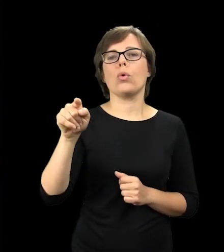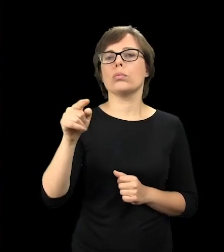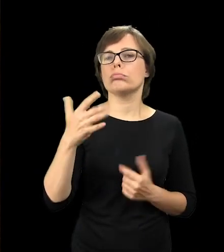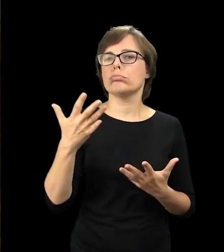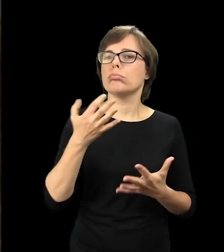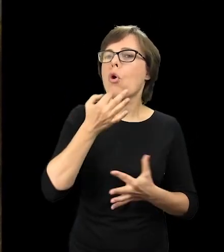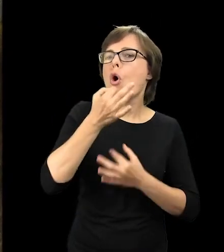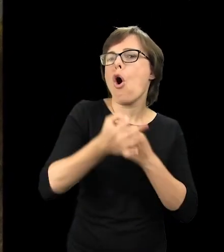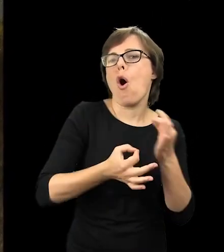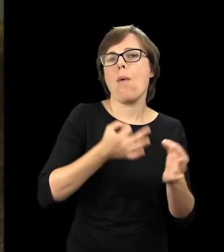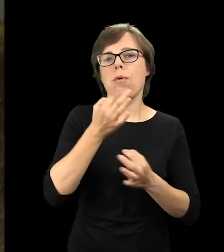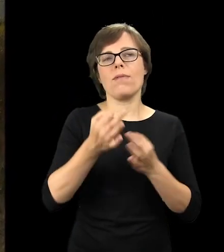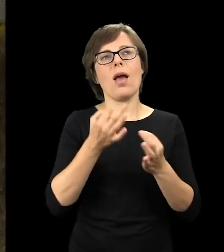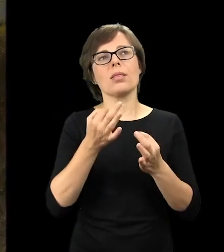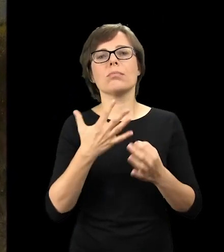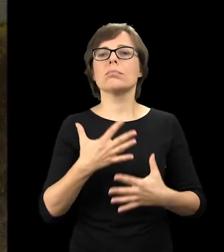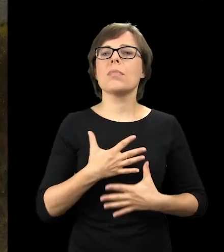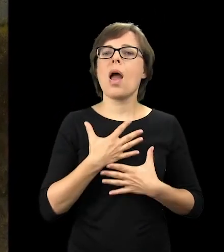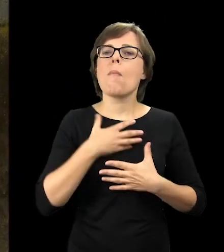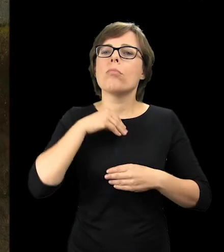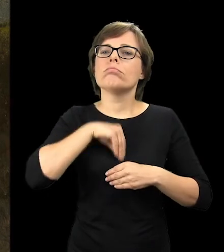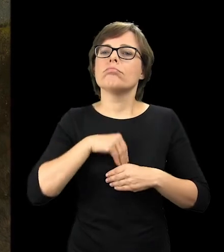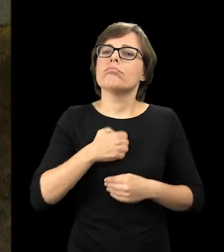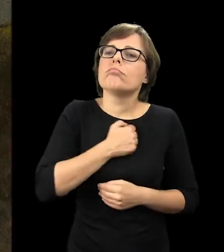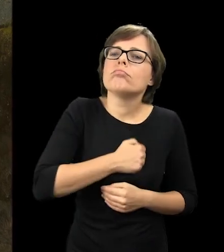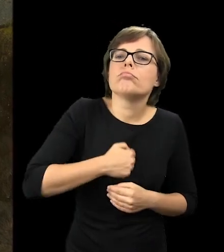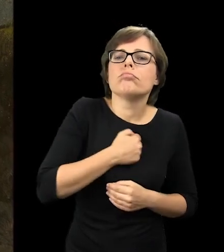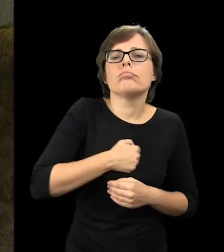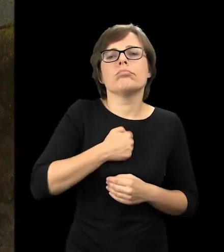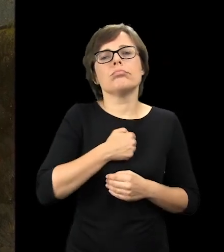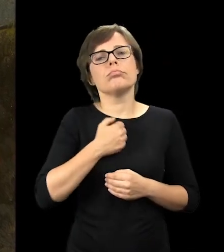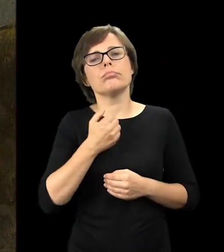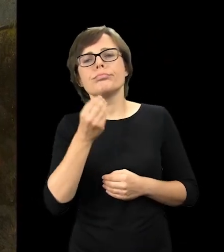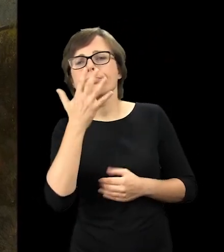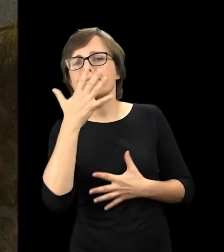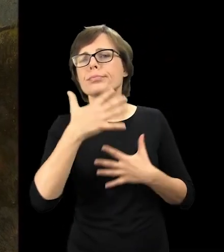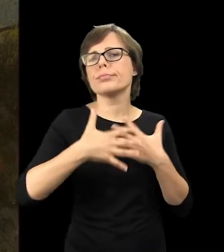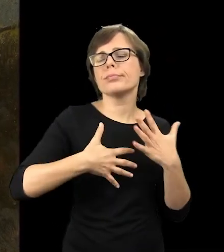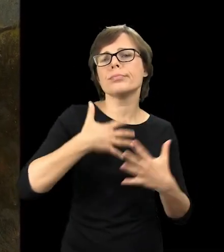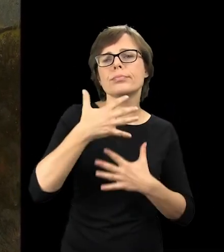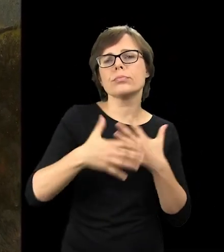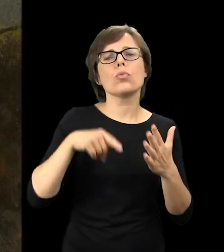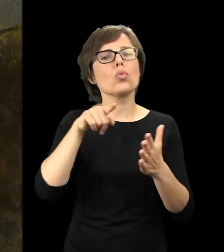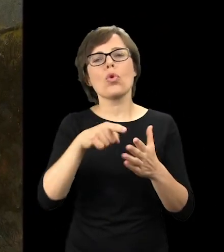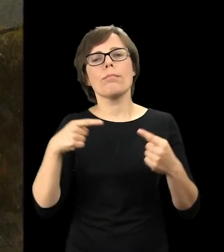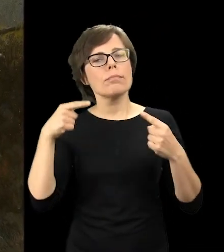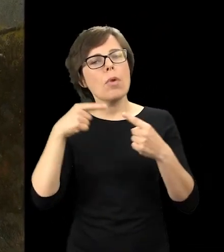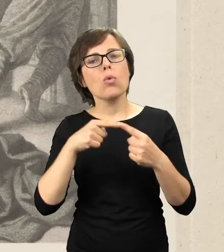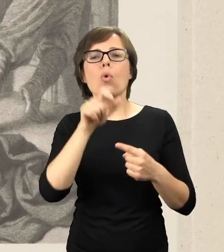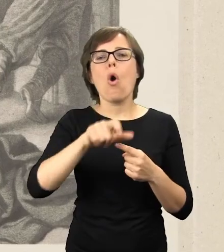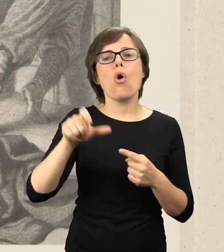mówił o melancholii jako chorobie oddalonych, o